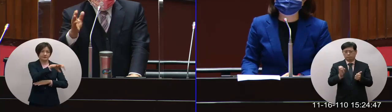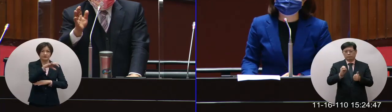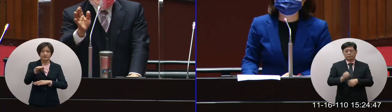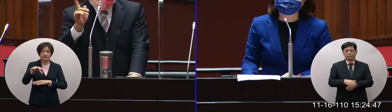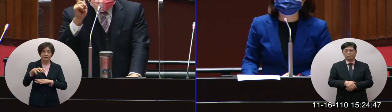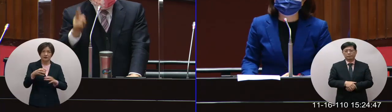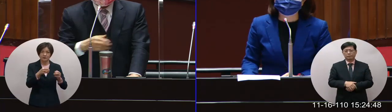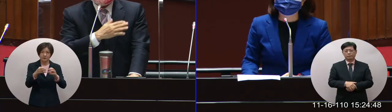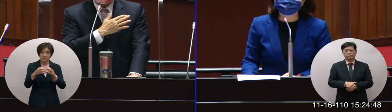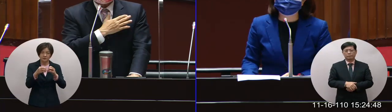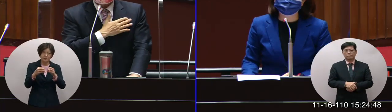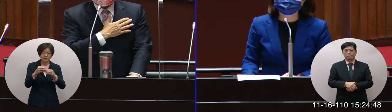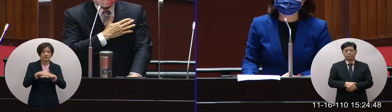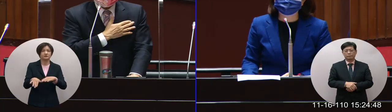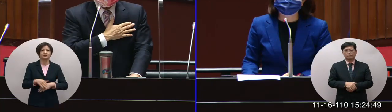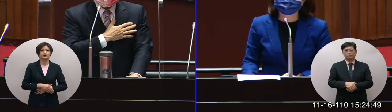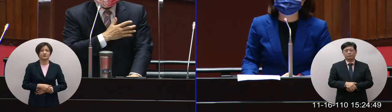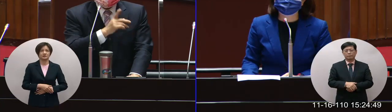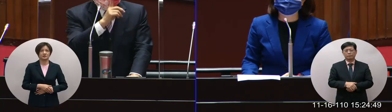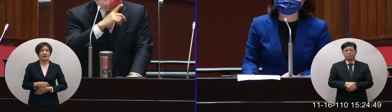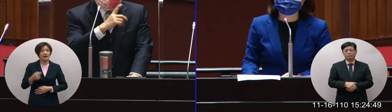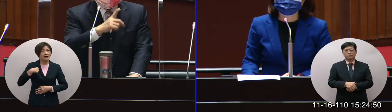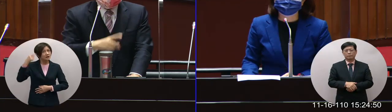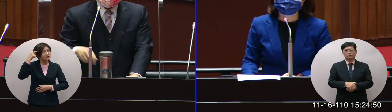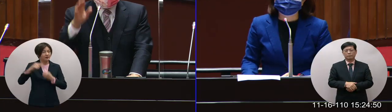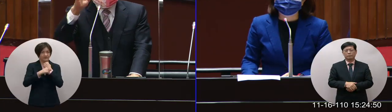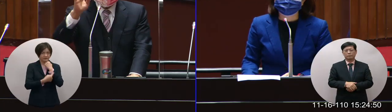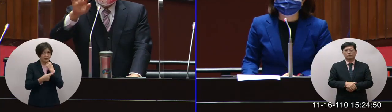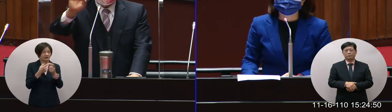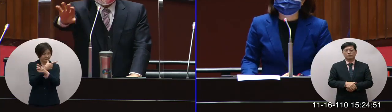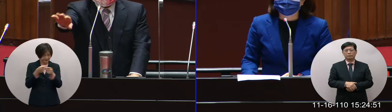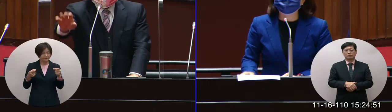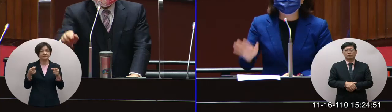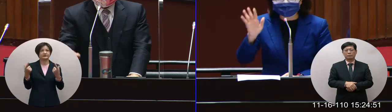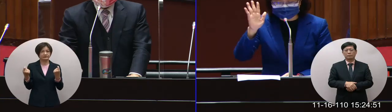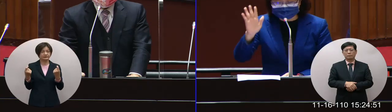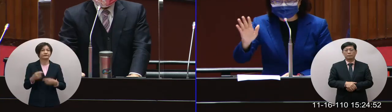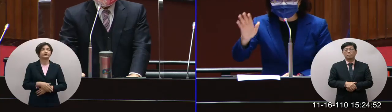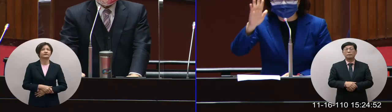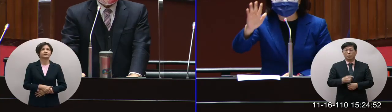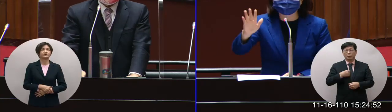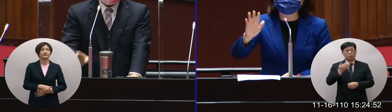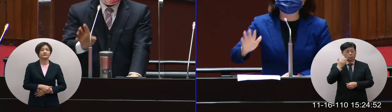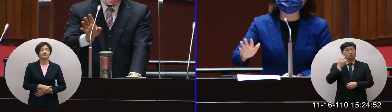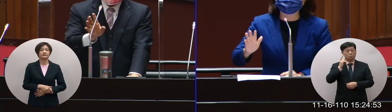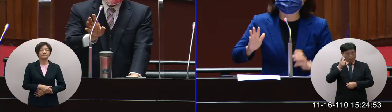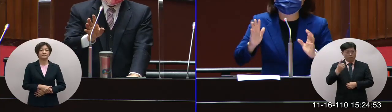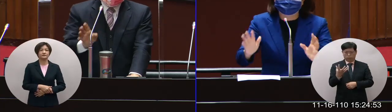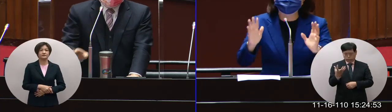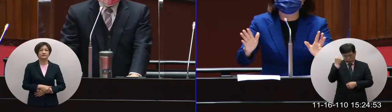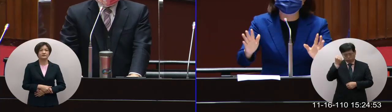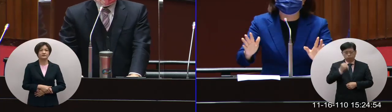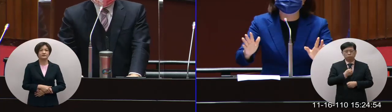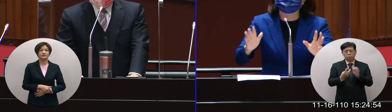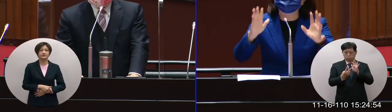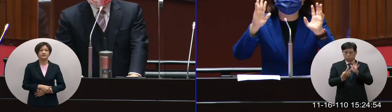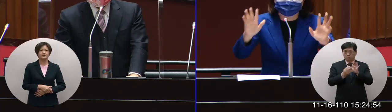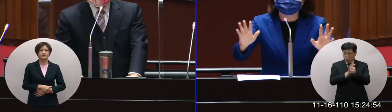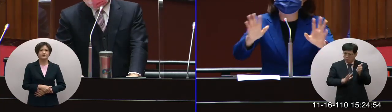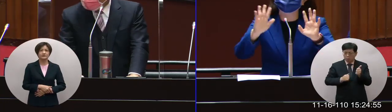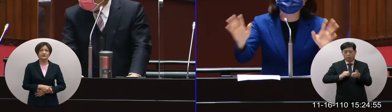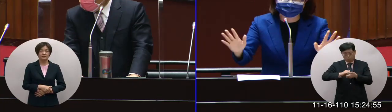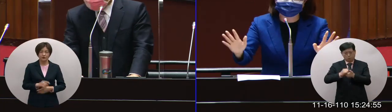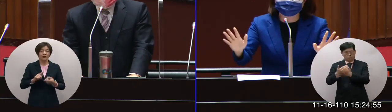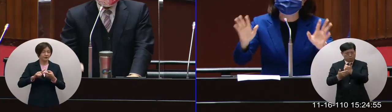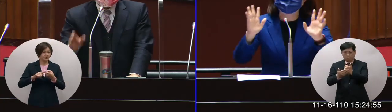各盤看就是態度是一樣的啦就是不要影響就是只要權益大家認為反應有影響你就